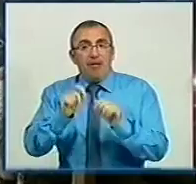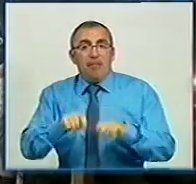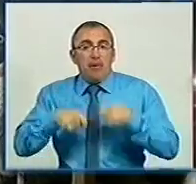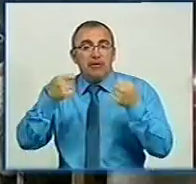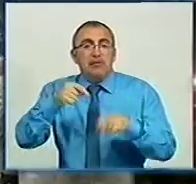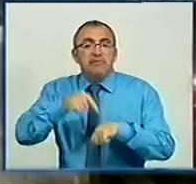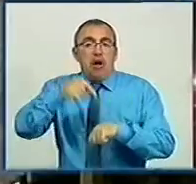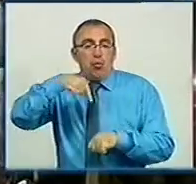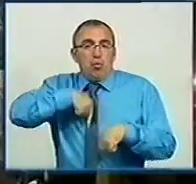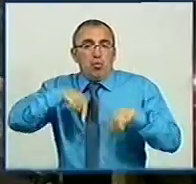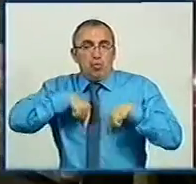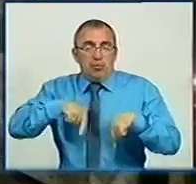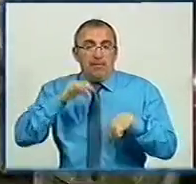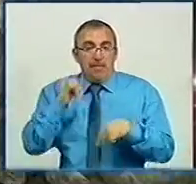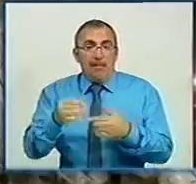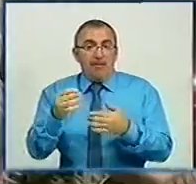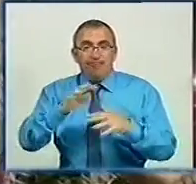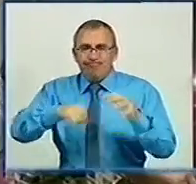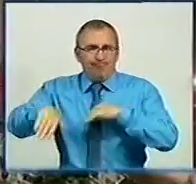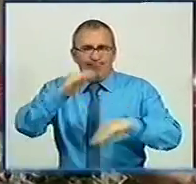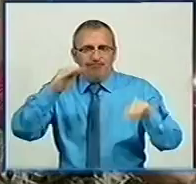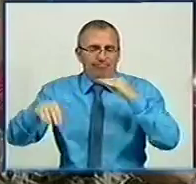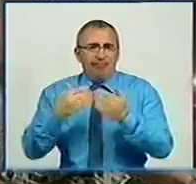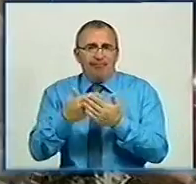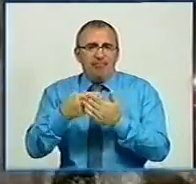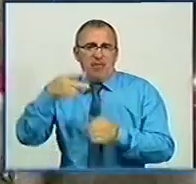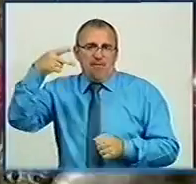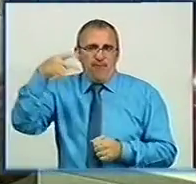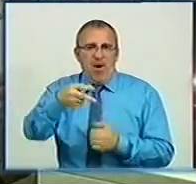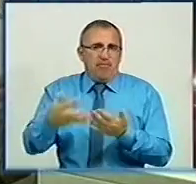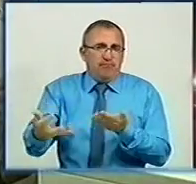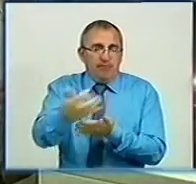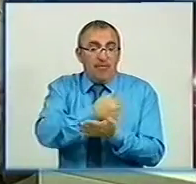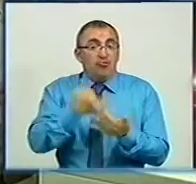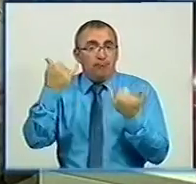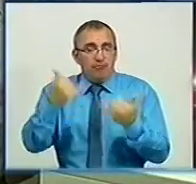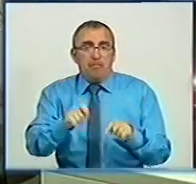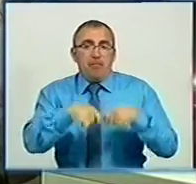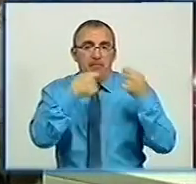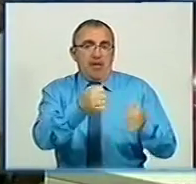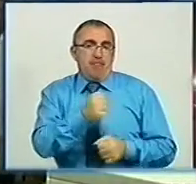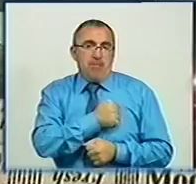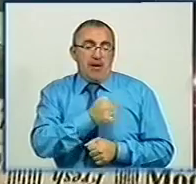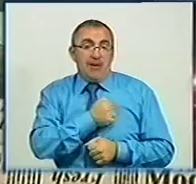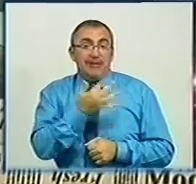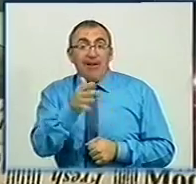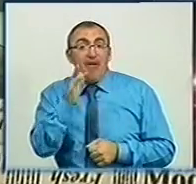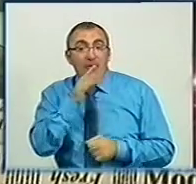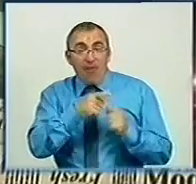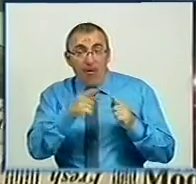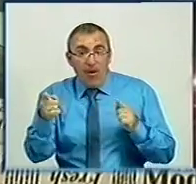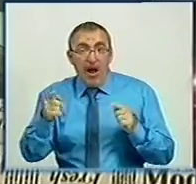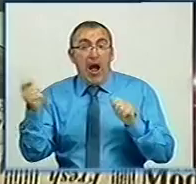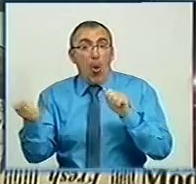душі. Усі малюнки розкупили. В результаті зібрали більше двох тисяч гривень. Їх одразу передали бійцям. За кілька годин після